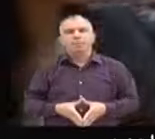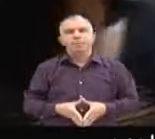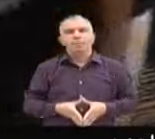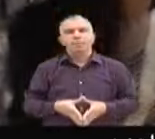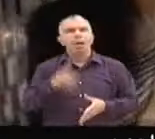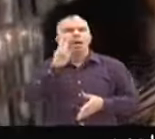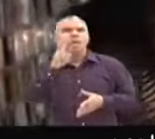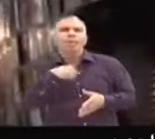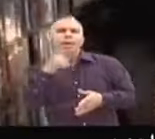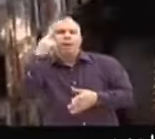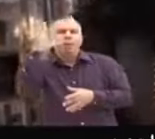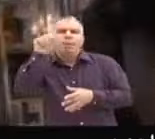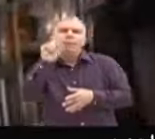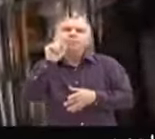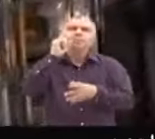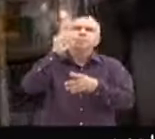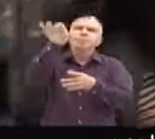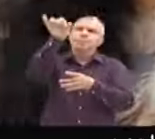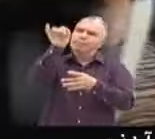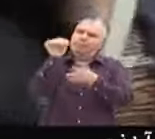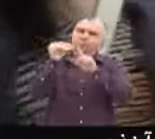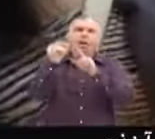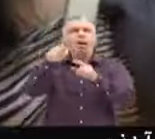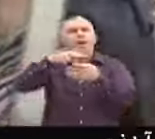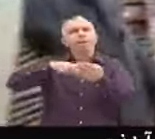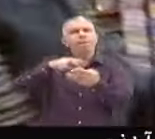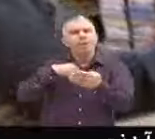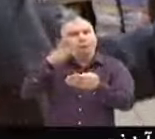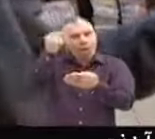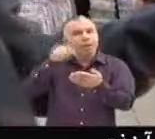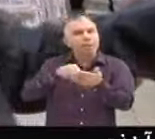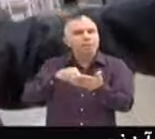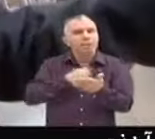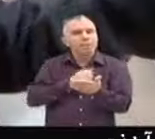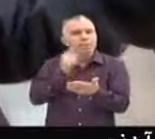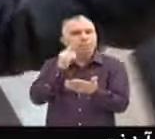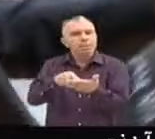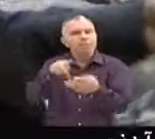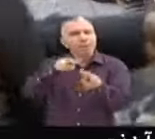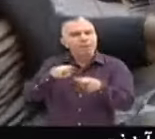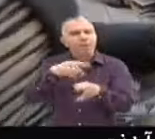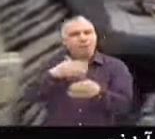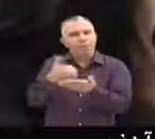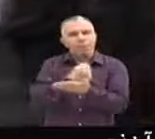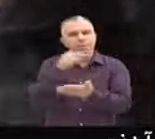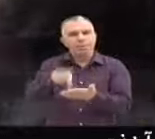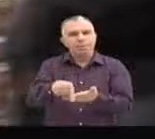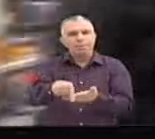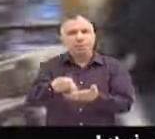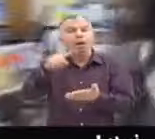Ah bah voilà, je ne l pas vu celui-ci. Omar m'a tué. Ça, c'est un des films que je voulais aller voir. Donc ça, je le prends.